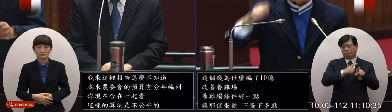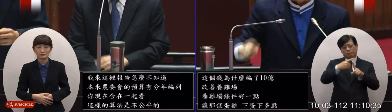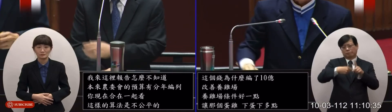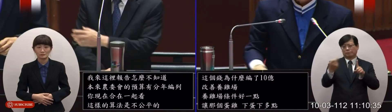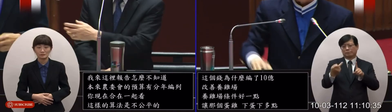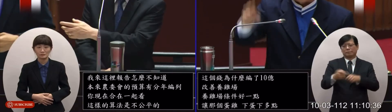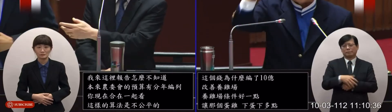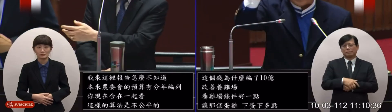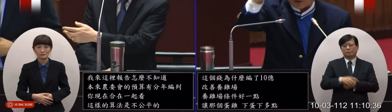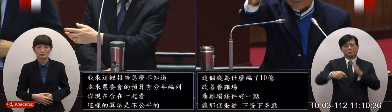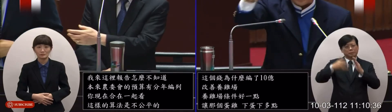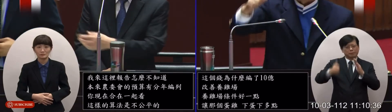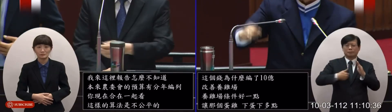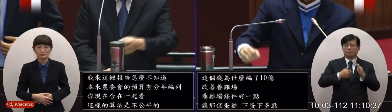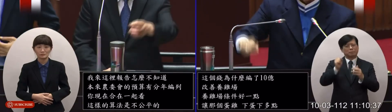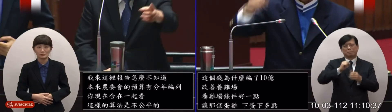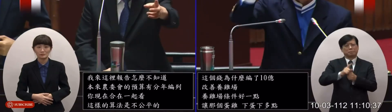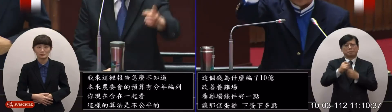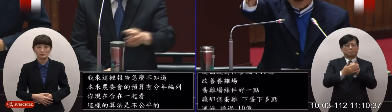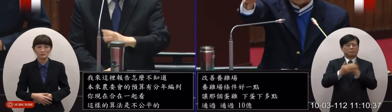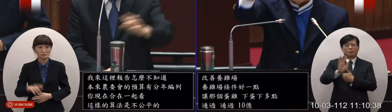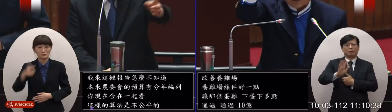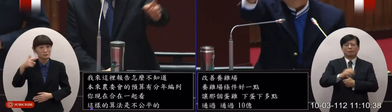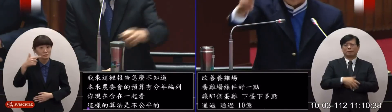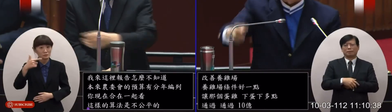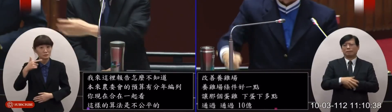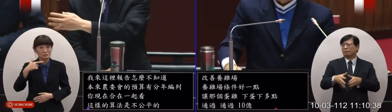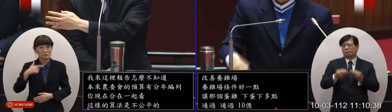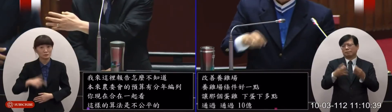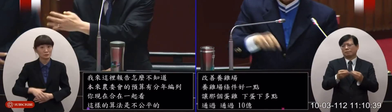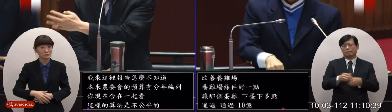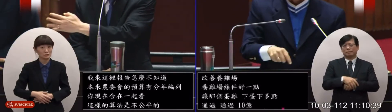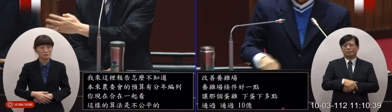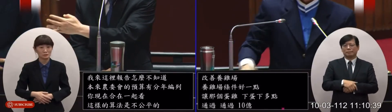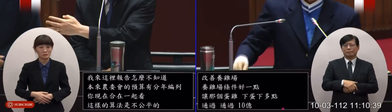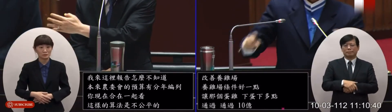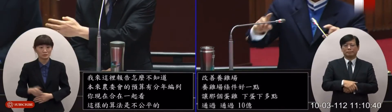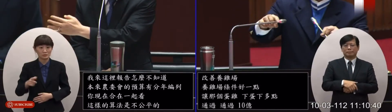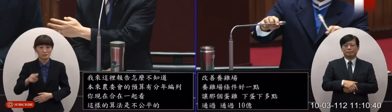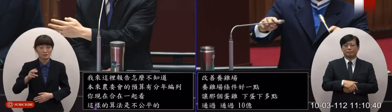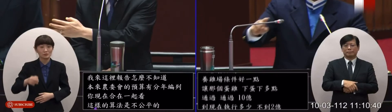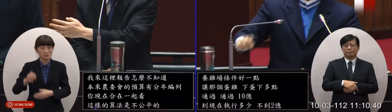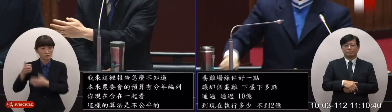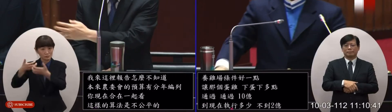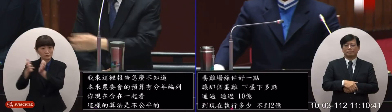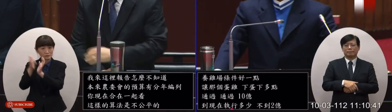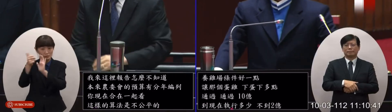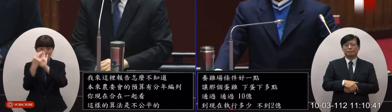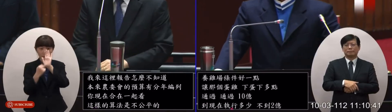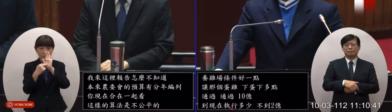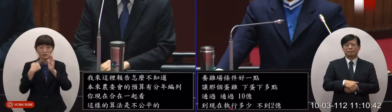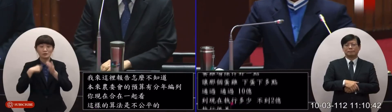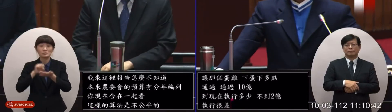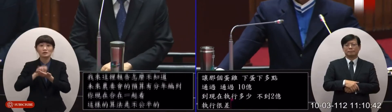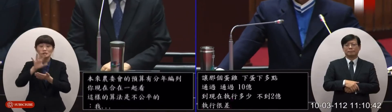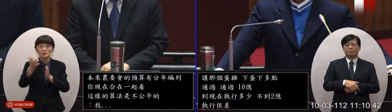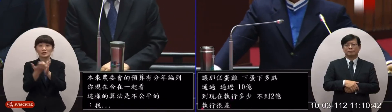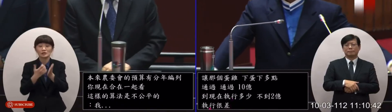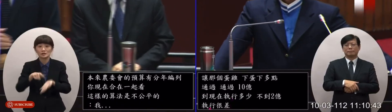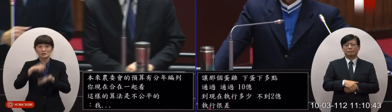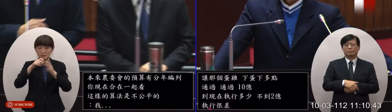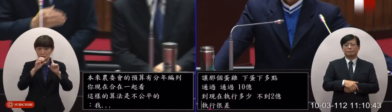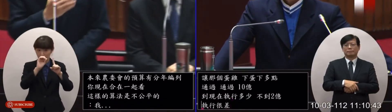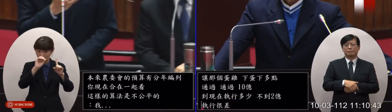不是院長講院長你不要亂辯護我不要讓你亂辯護你到部長講到部長講我跟委員說明喔你剛才說的10